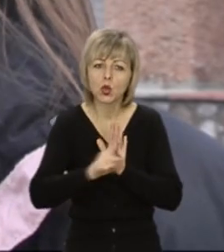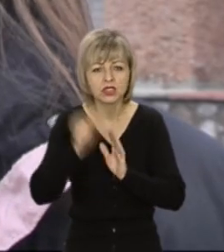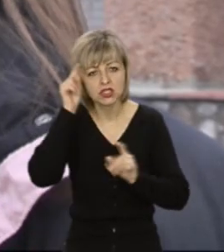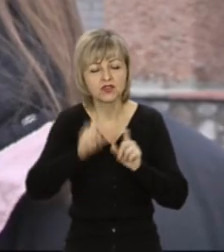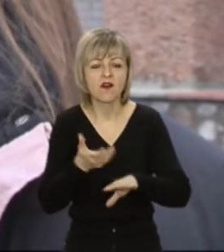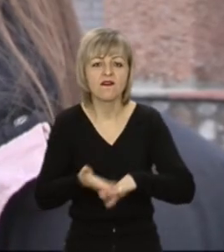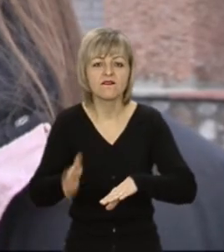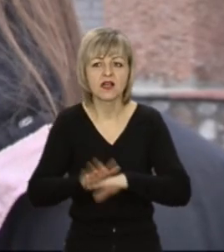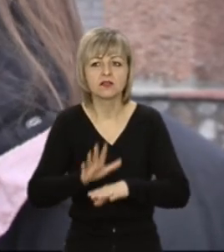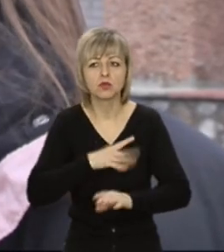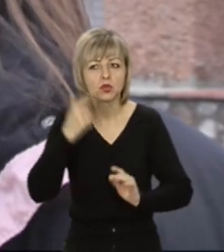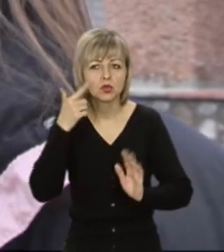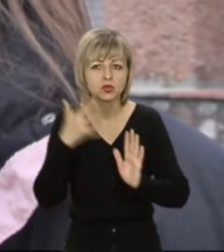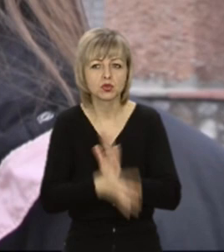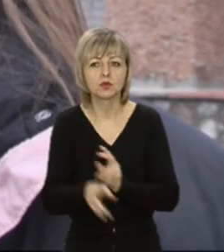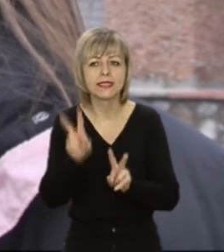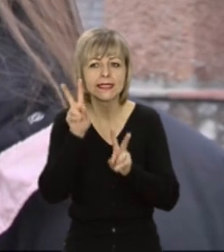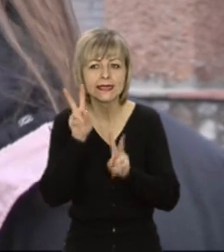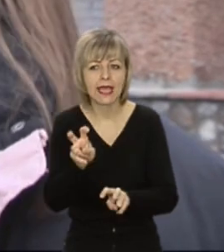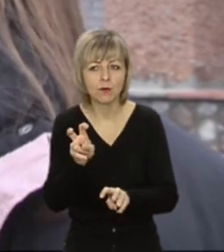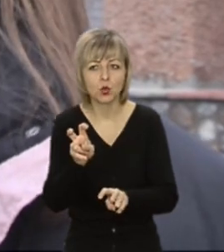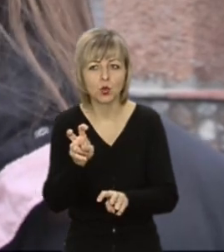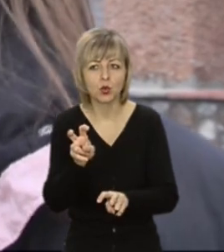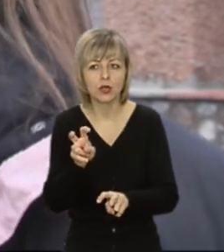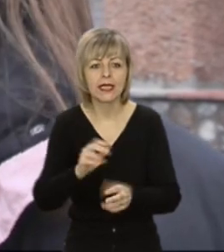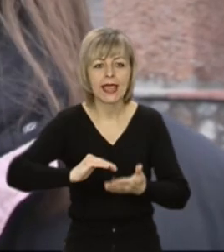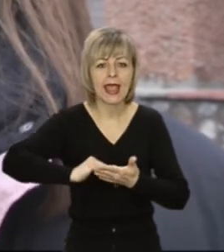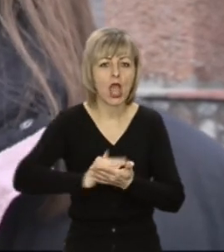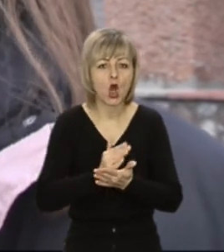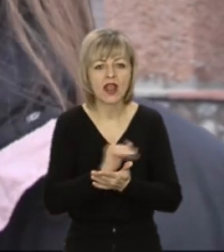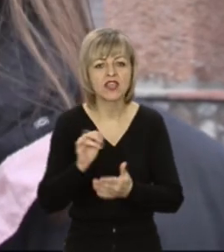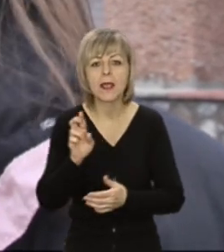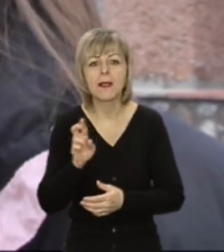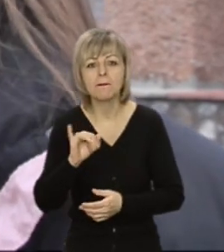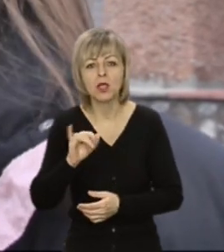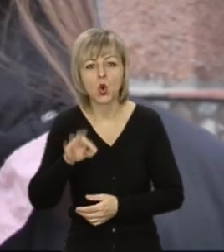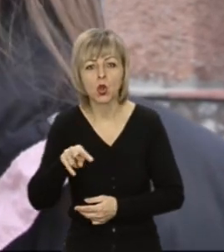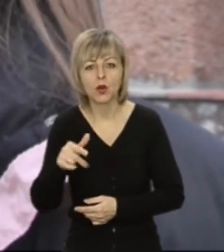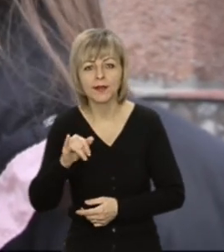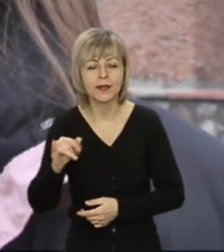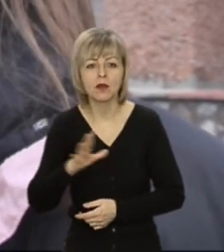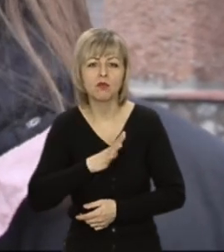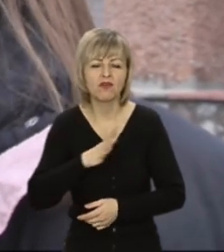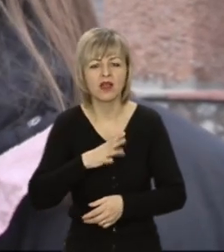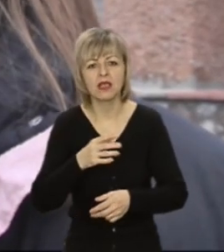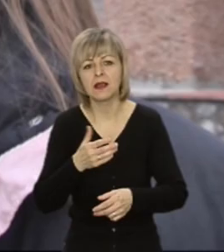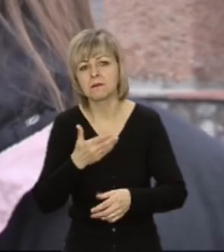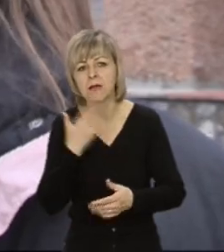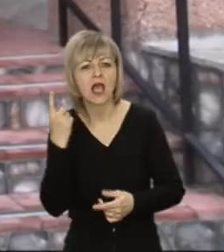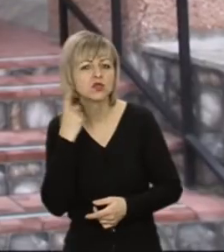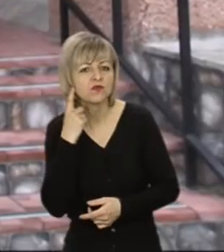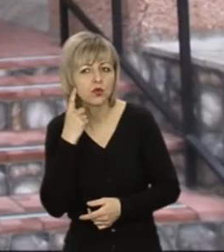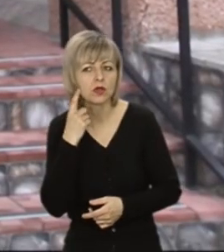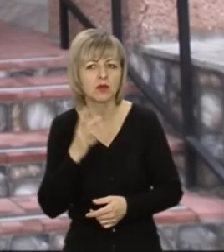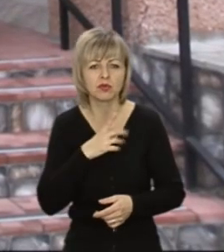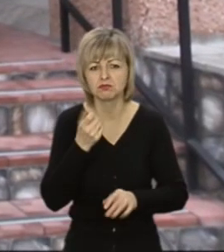Найважче було зрозуміти тему, мабуть, з географії і біології, тому що інколи перебувало звук і були